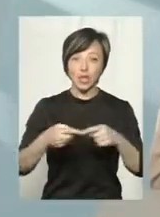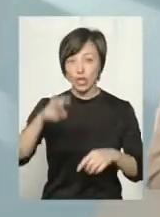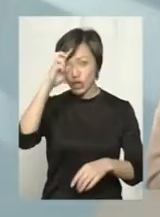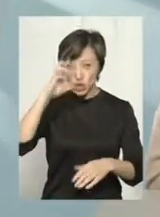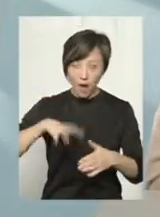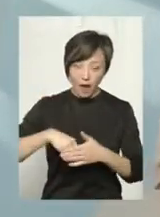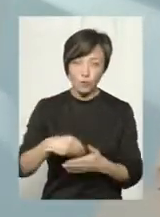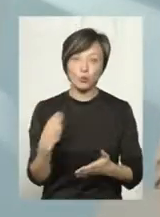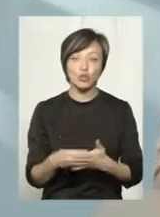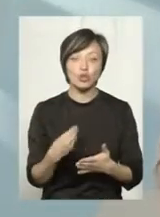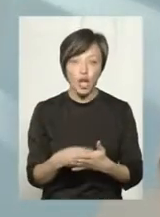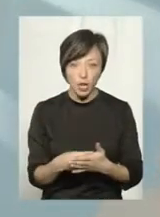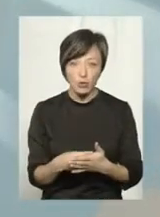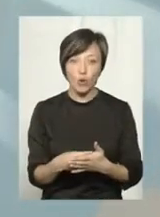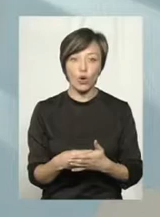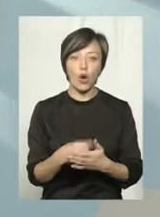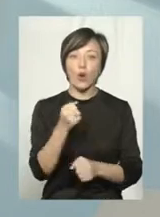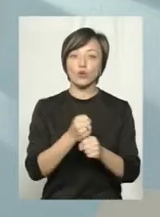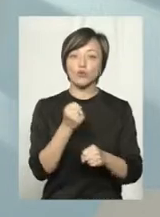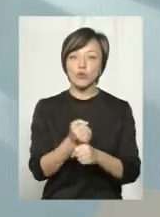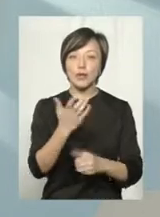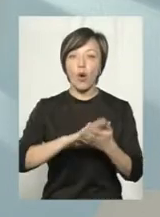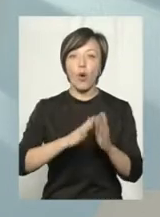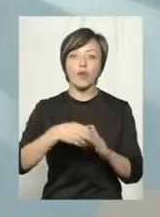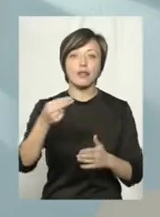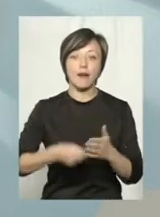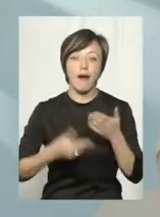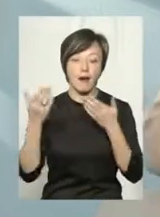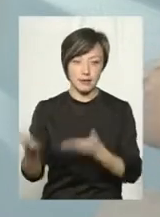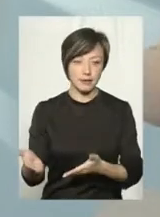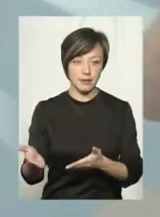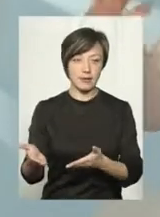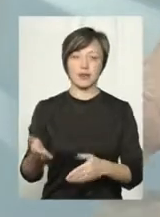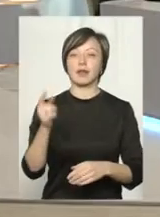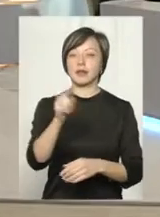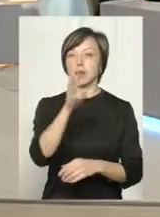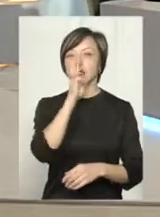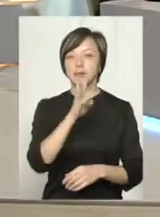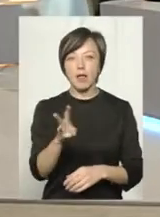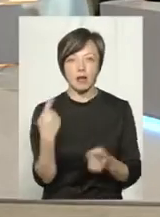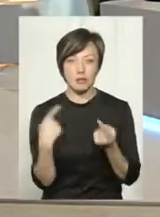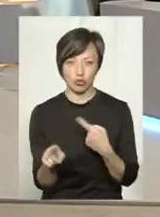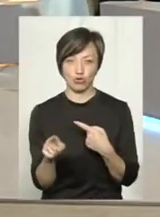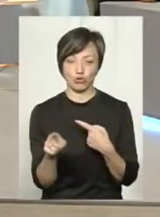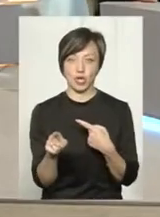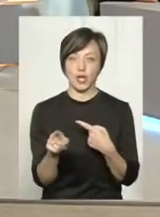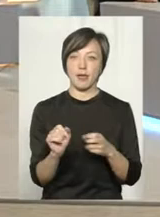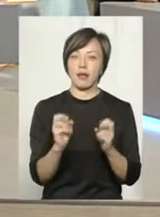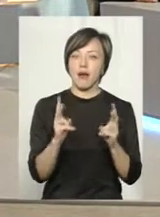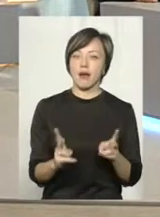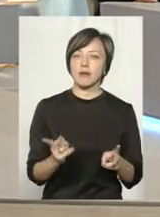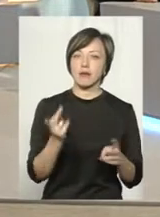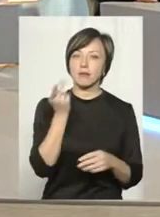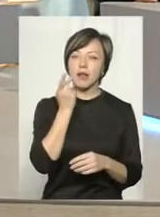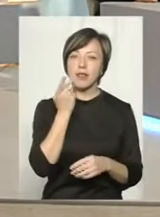державного бюджету, розробіть їм контракти, тому що там є зарплати інші. І, як правило,